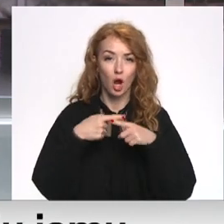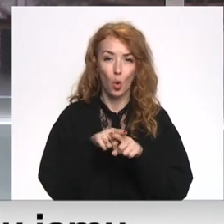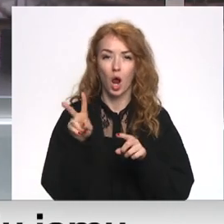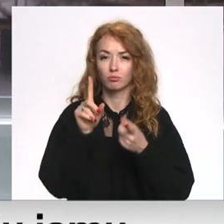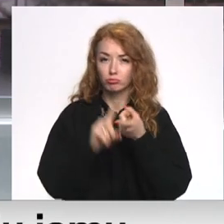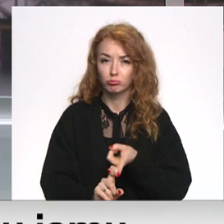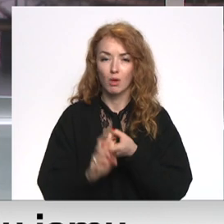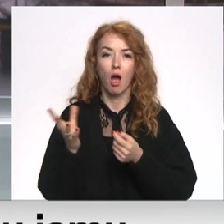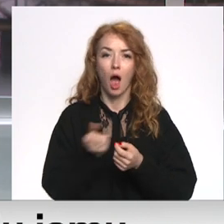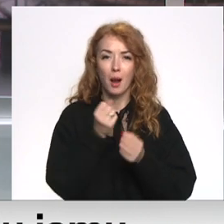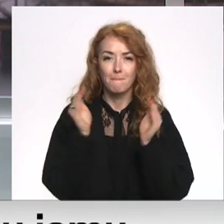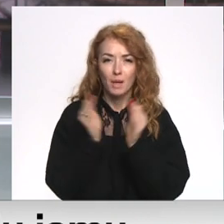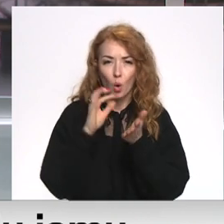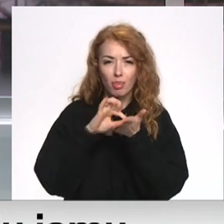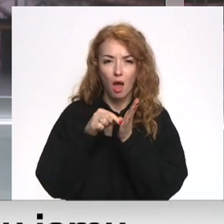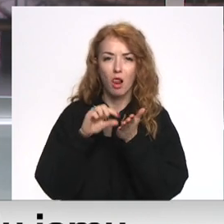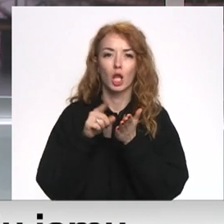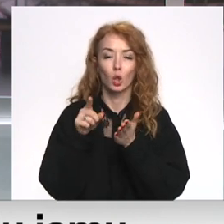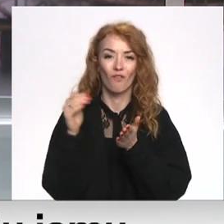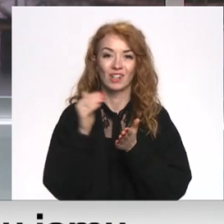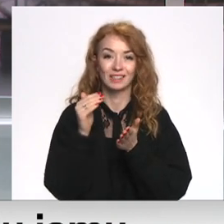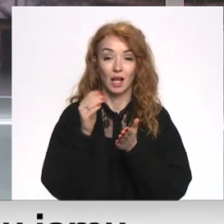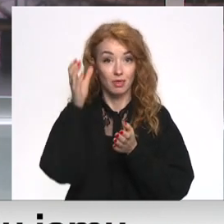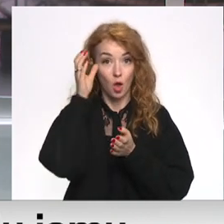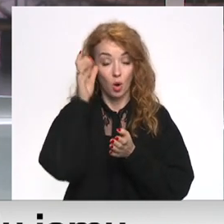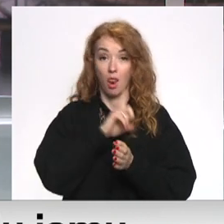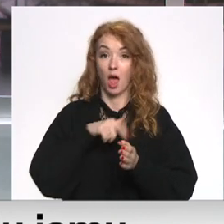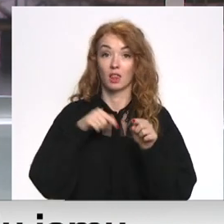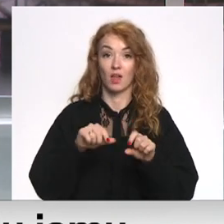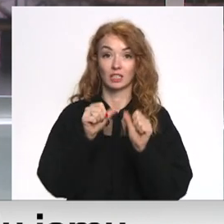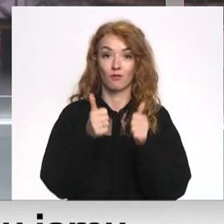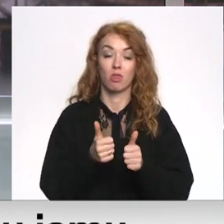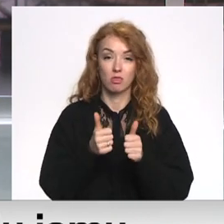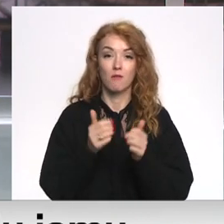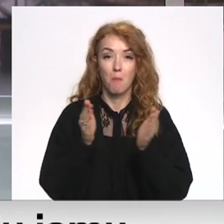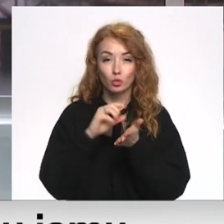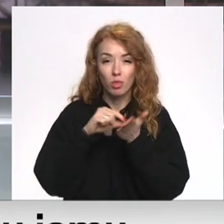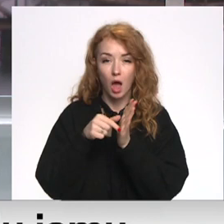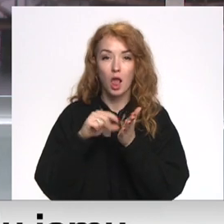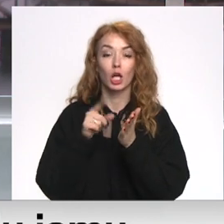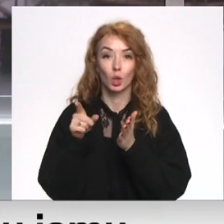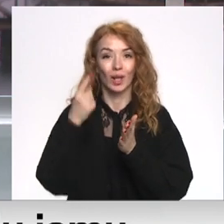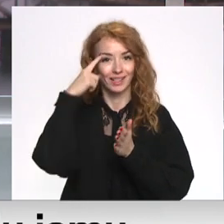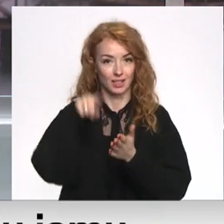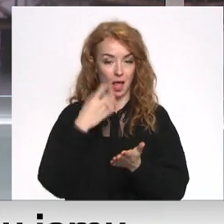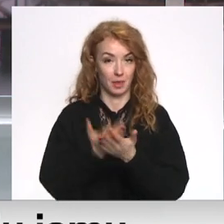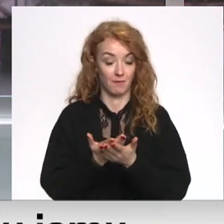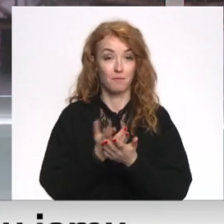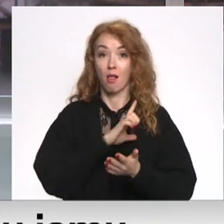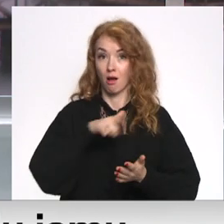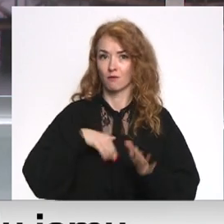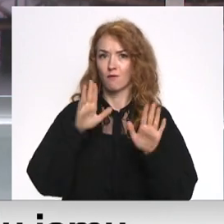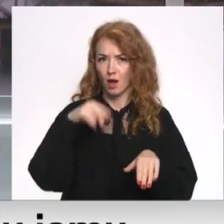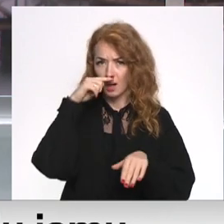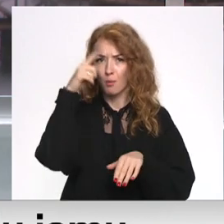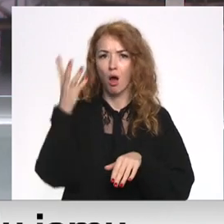saistīts ar kvantu fizikas teorijas praktisko pielietojumu, Latvijā izveidota kvantu iniciatīva. Eksperta pauža Latvija var lepoties